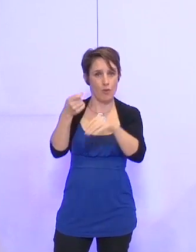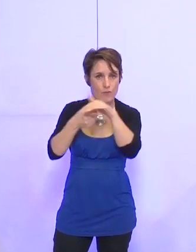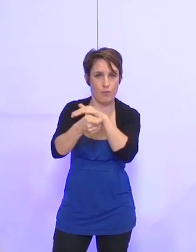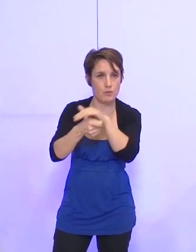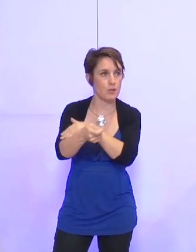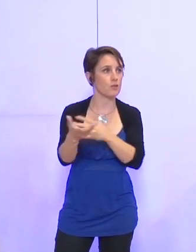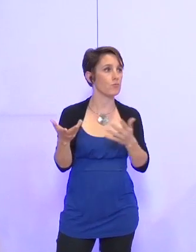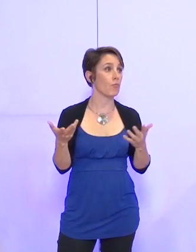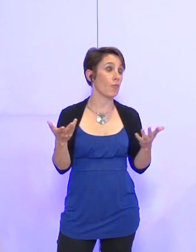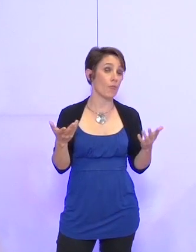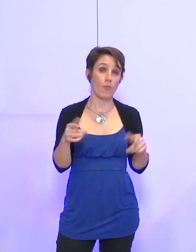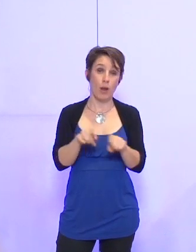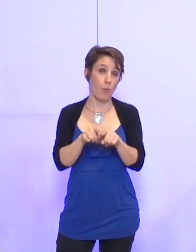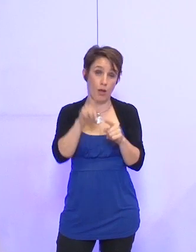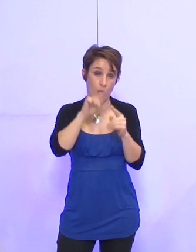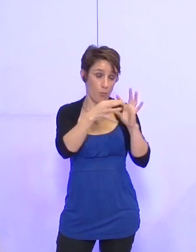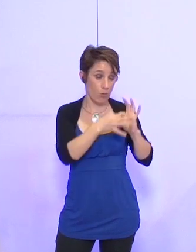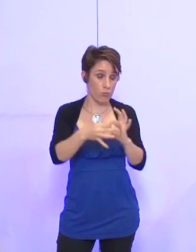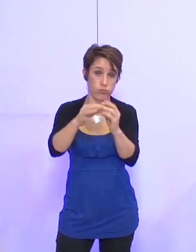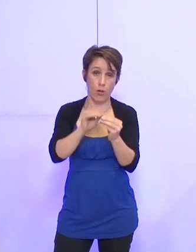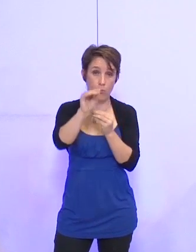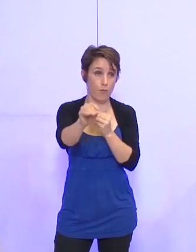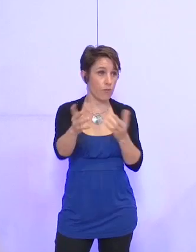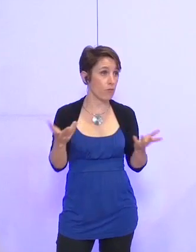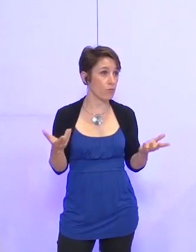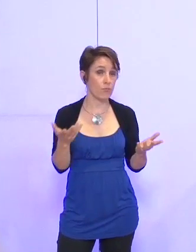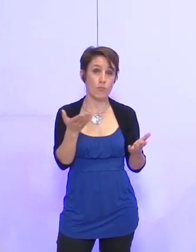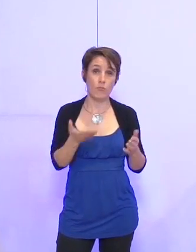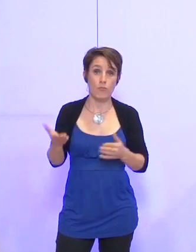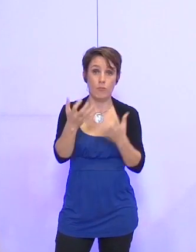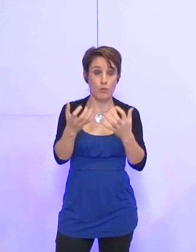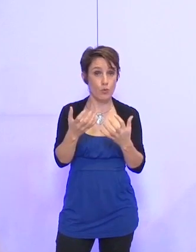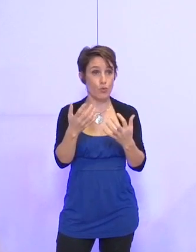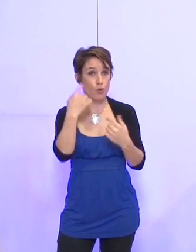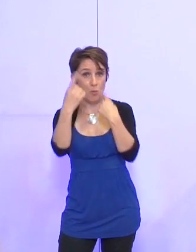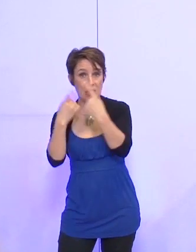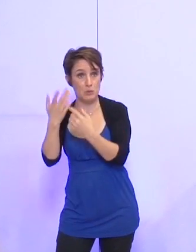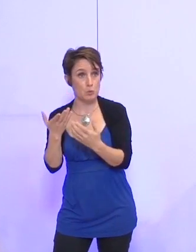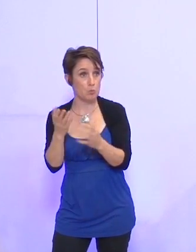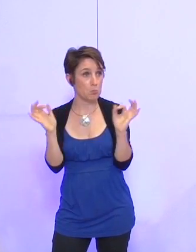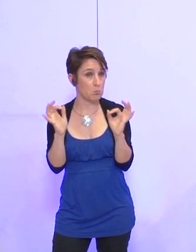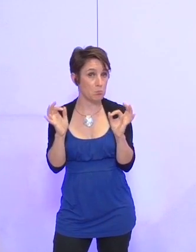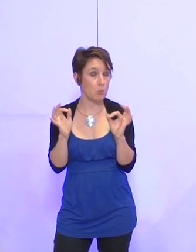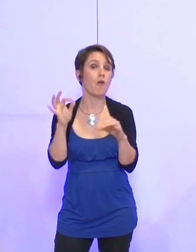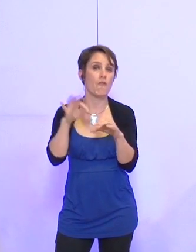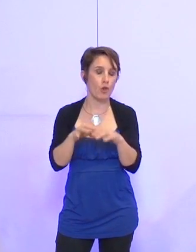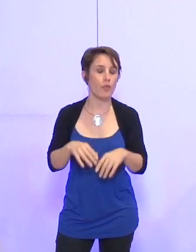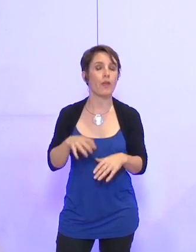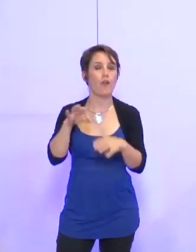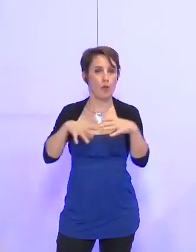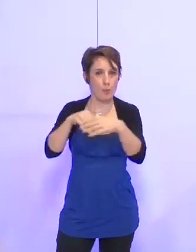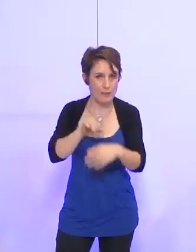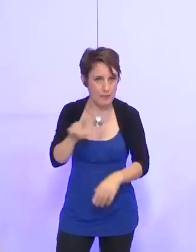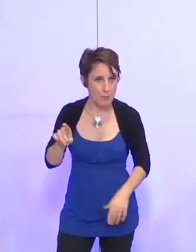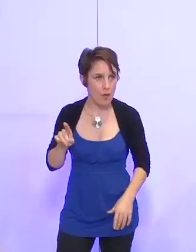Là aussi, c'est des prolongations. Y a-t-il des questions particulières ? Non ? Je mets cette délibération en voie. Qui ne prend pas part au